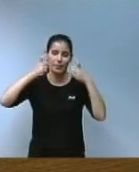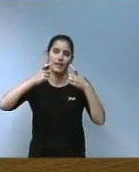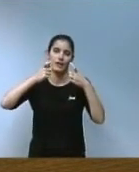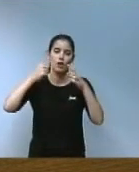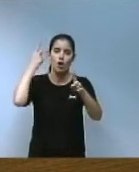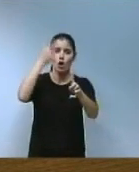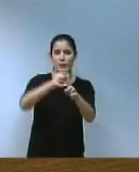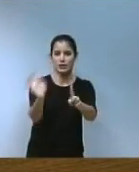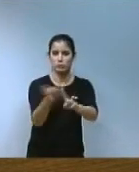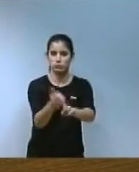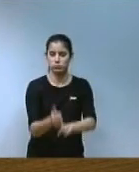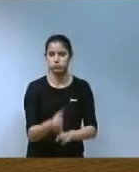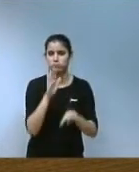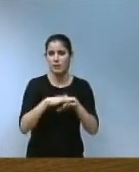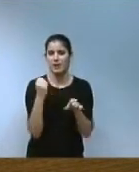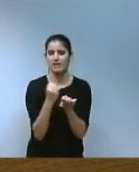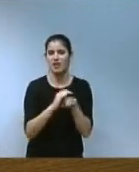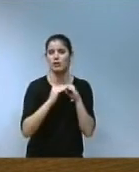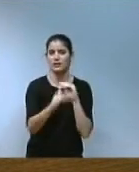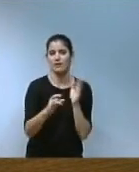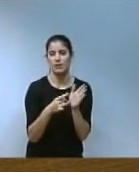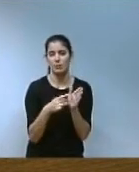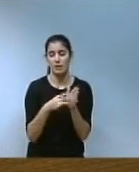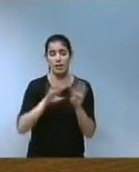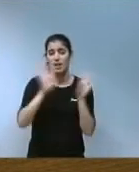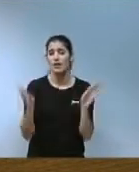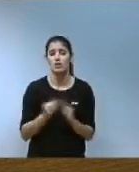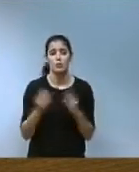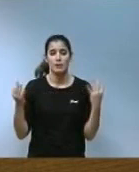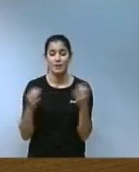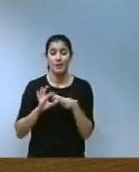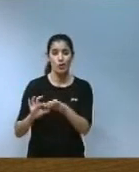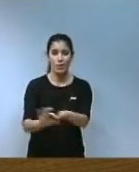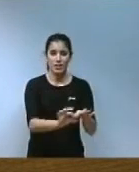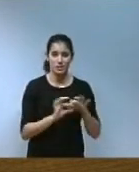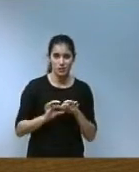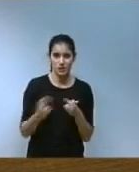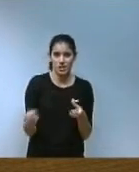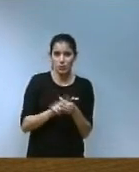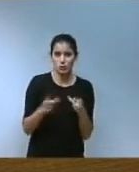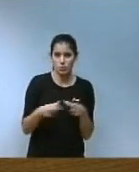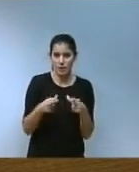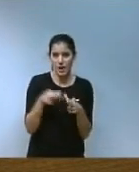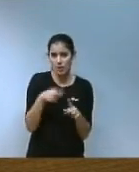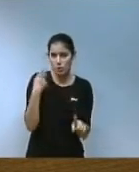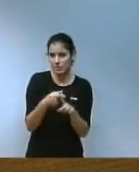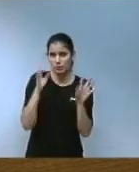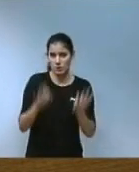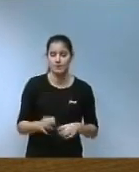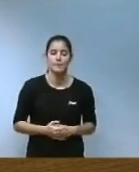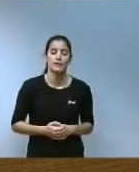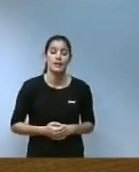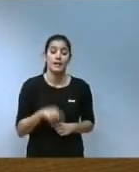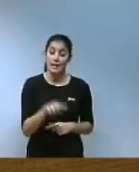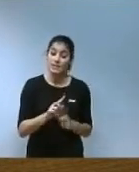l'objectiu d'aconseguir un treball estable i de qualitat i, en definitiva, cohesió i inclusió social. Davant aquestes